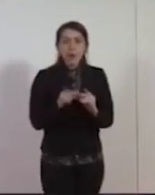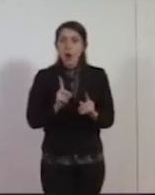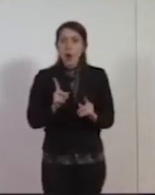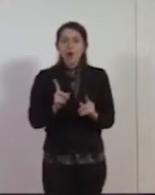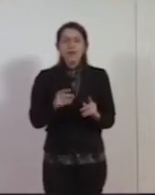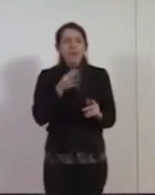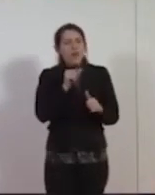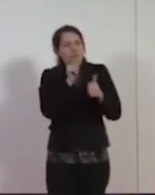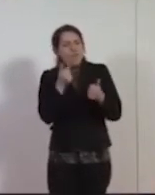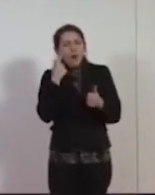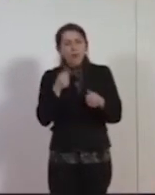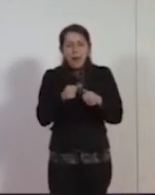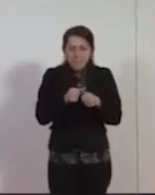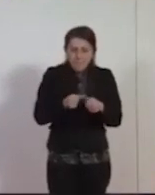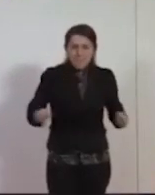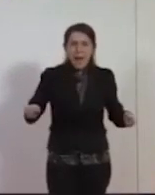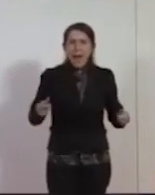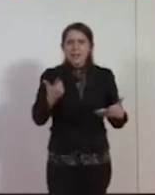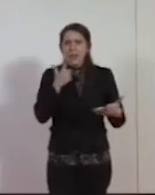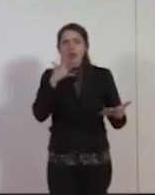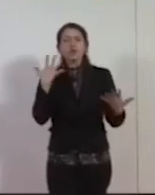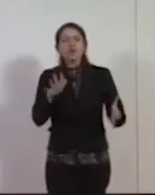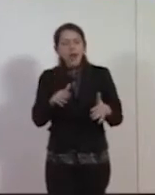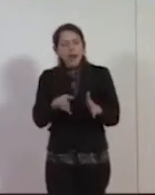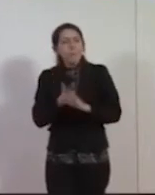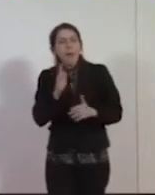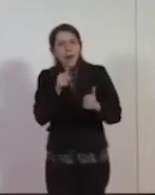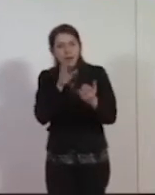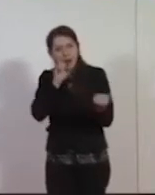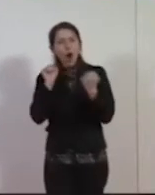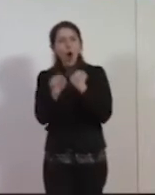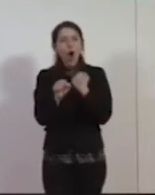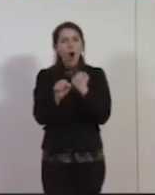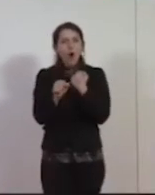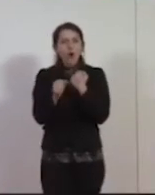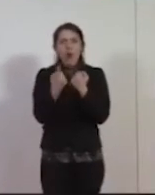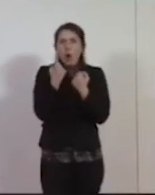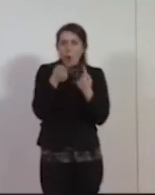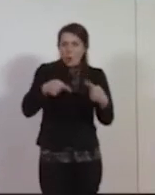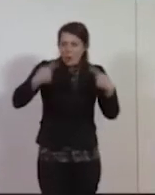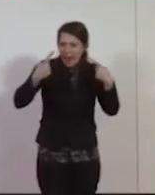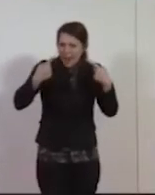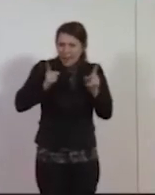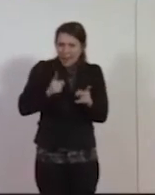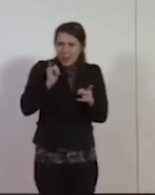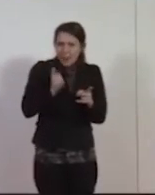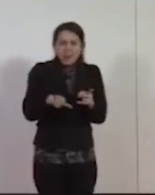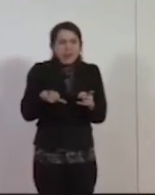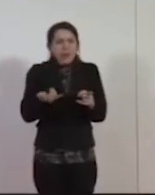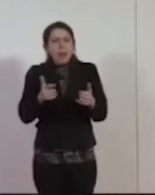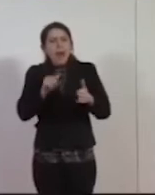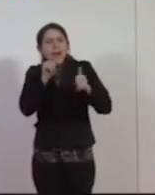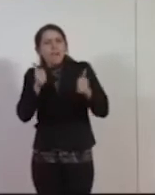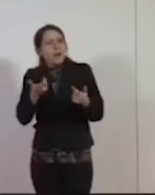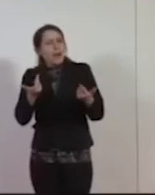un fondamentalismo di odio nei confronti di quello che un avversario politico, che ti fa dimenticare che